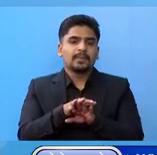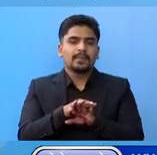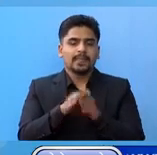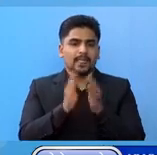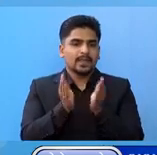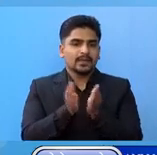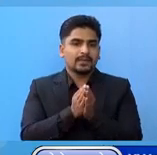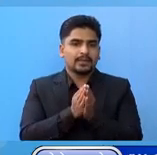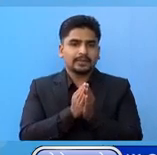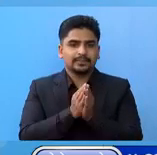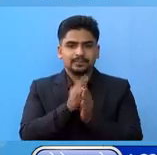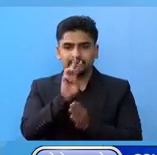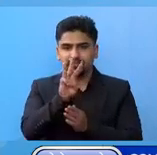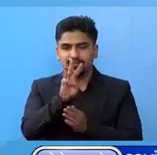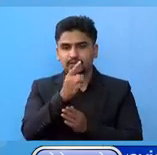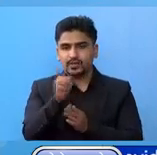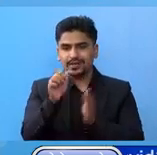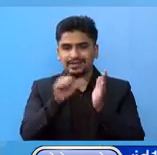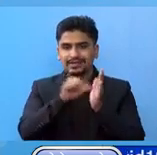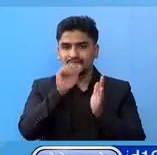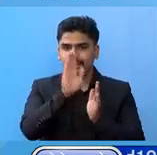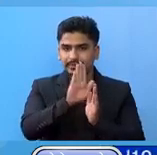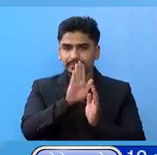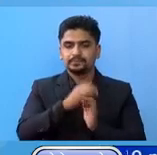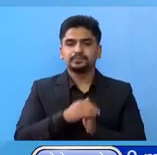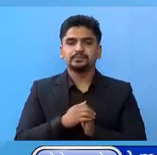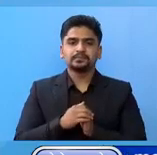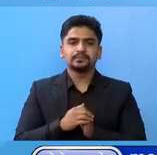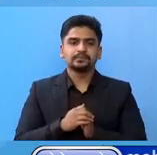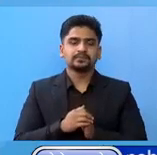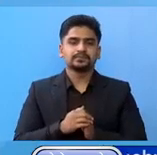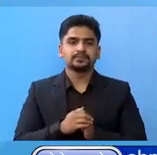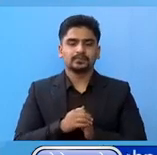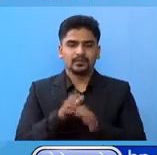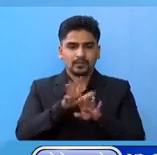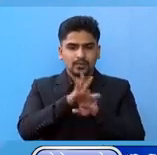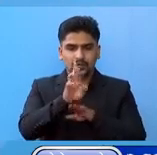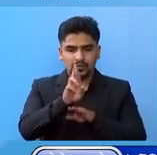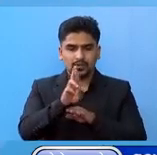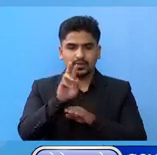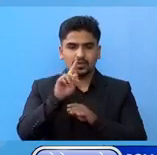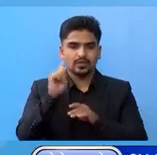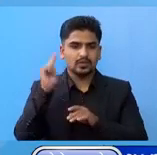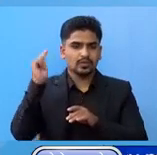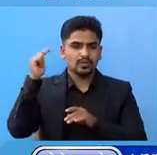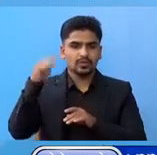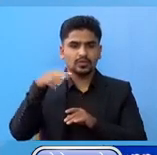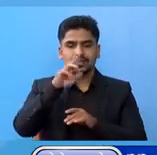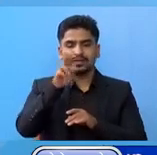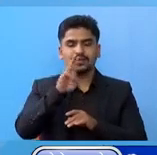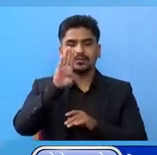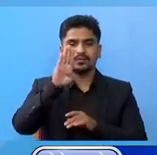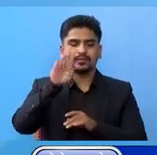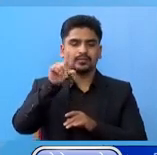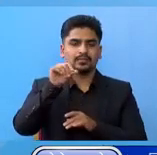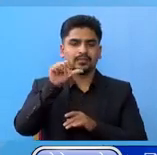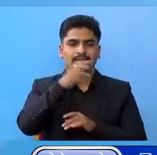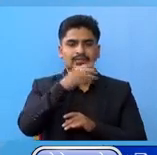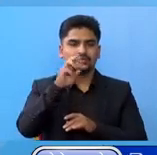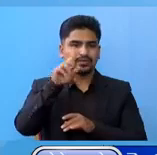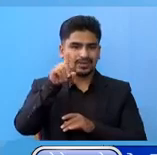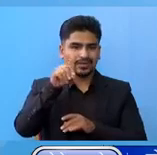जम्मां तीन ओटा जिल्ला छन रौतहट कैलाली र बाजुरा र